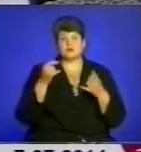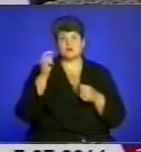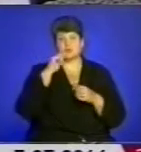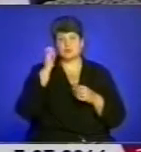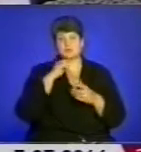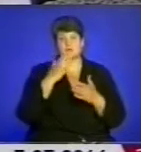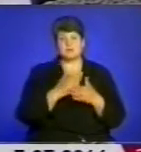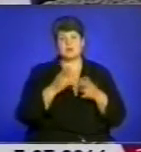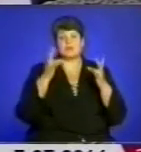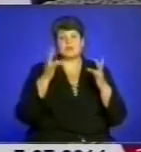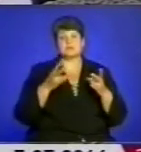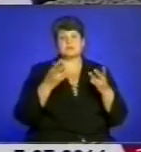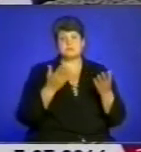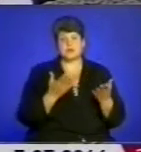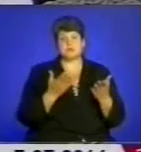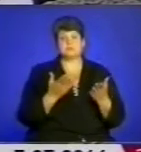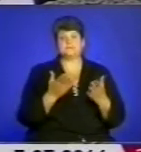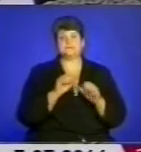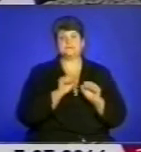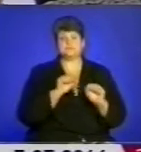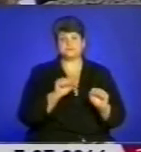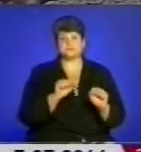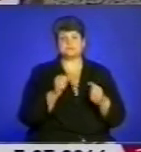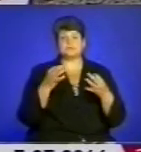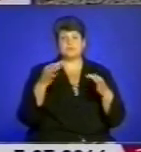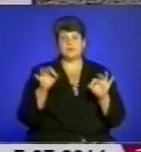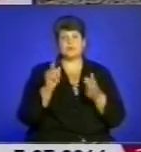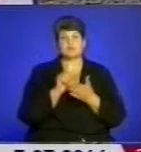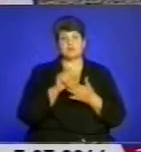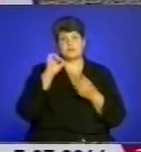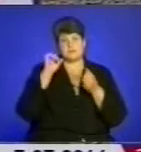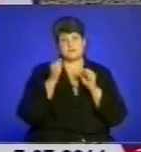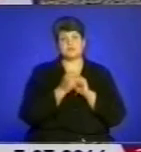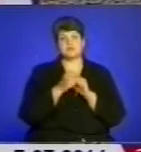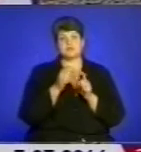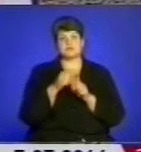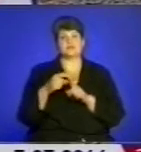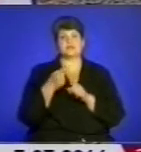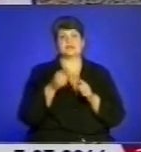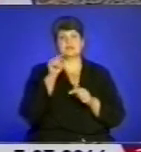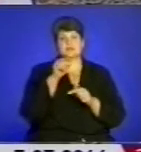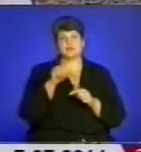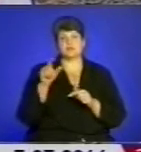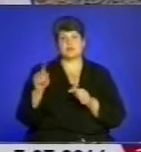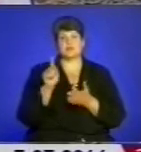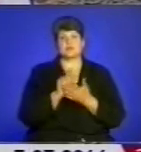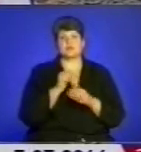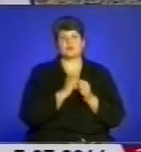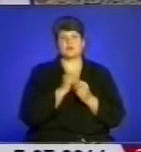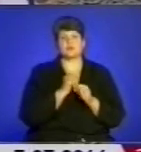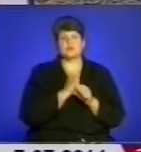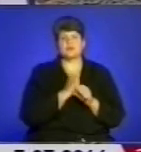небезпекою, загрозою незалежності, ми повинні пам'ятати слова цих людей і ми повинні робити все, щоб